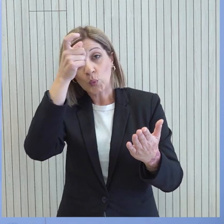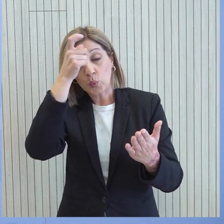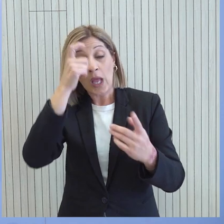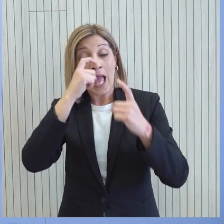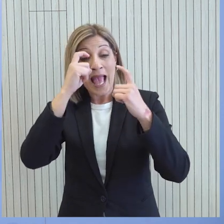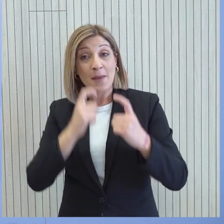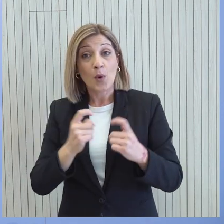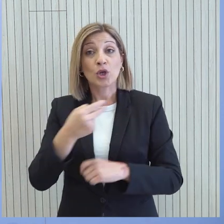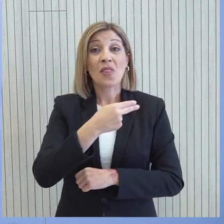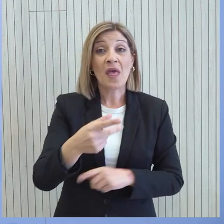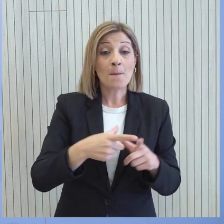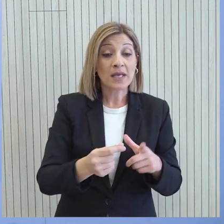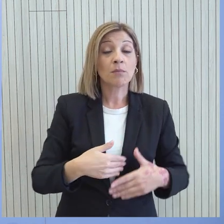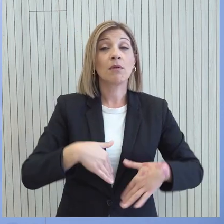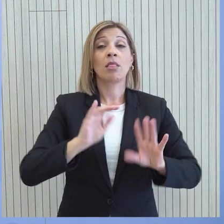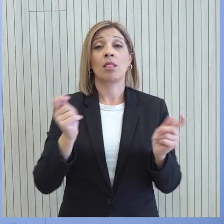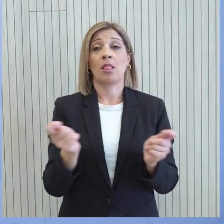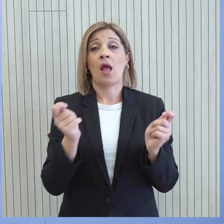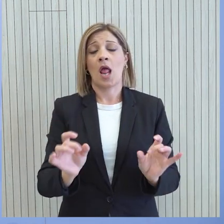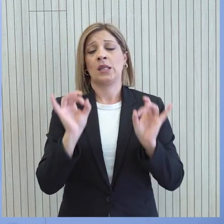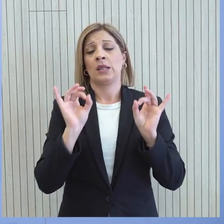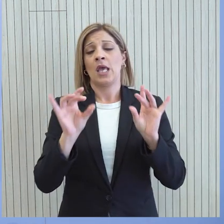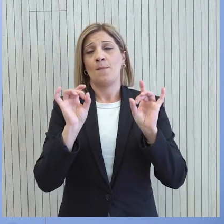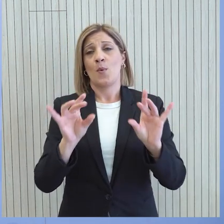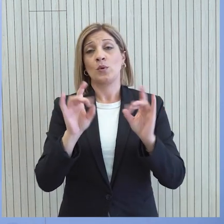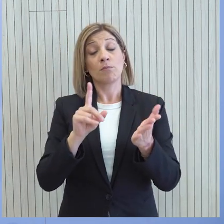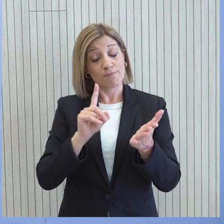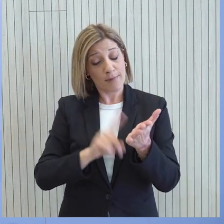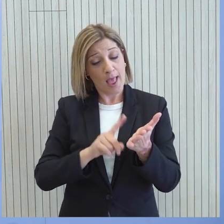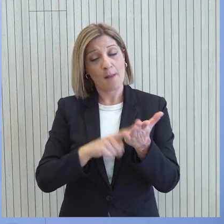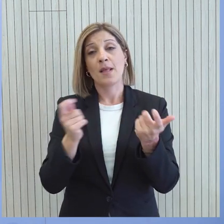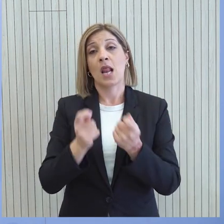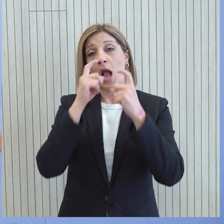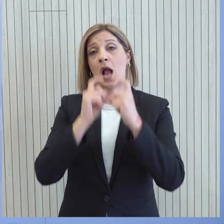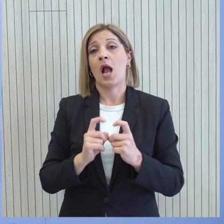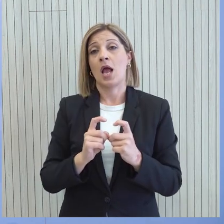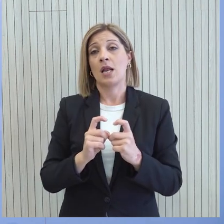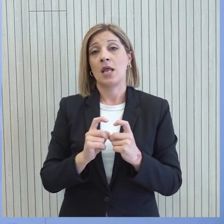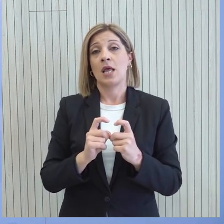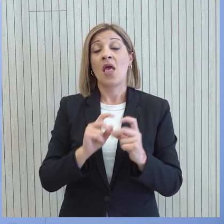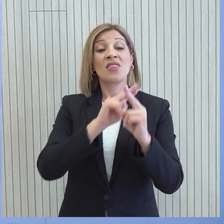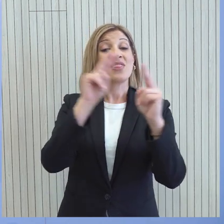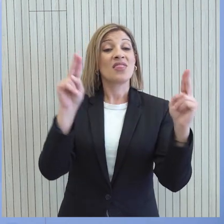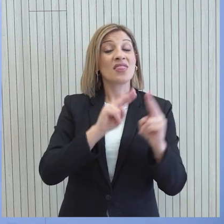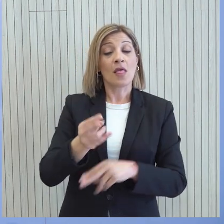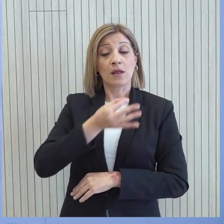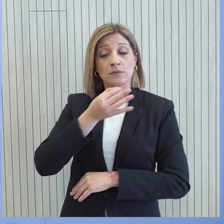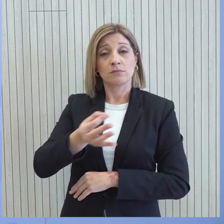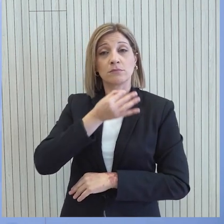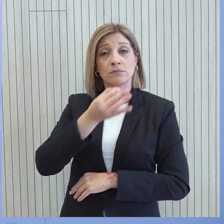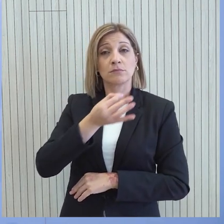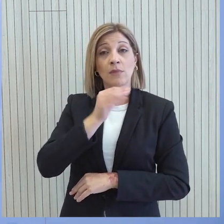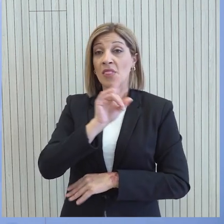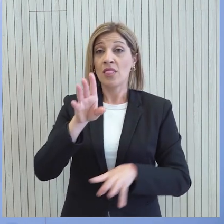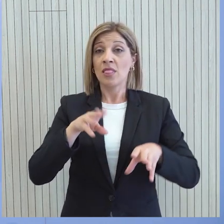υποχρεώσεων τις οποίες οφείλει να εκπληρώσει. Όπως επίσης και το γεγονός ότι παρά την διεθνή καταδίκη και την